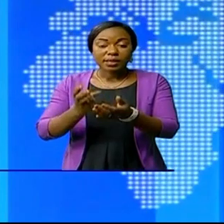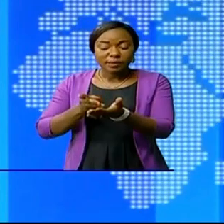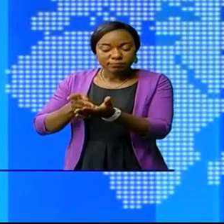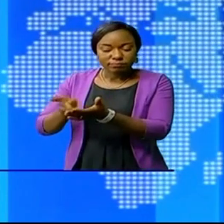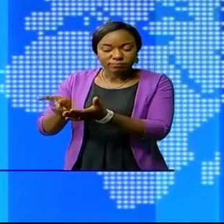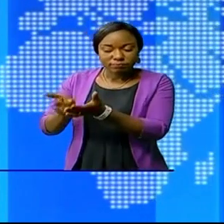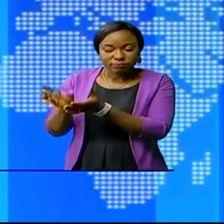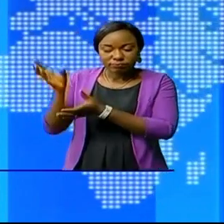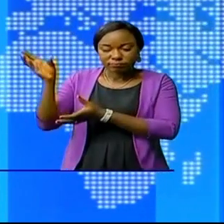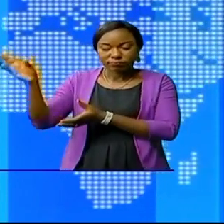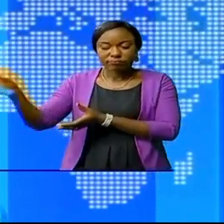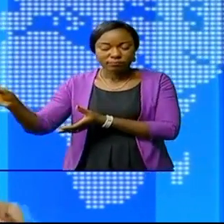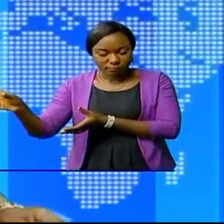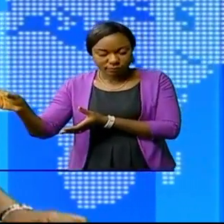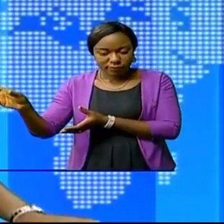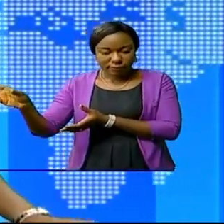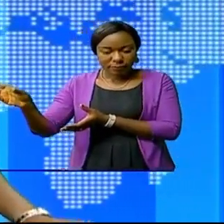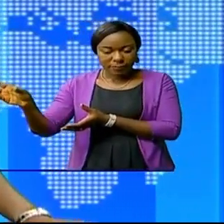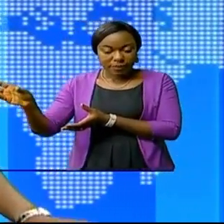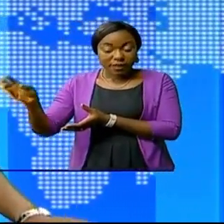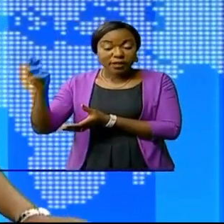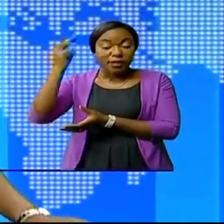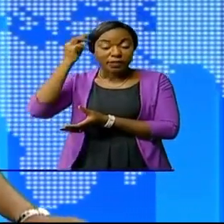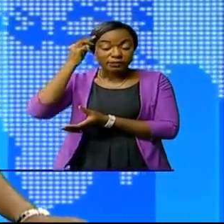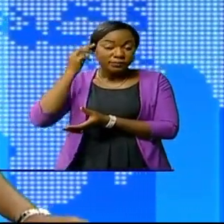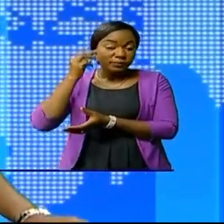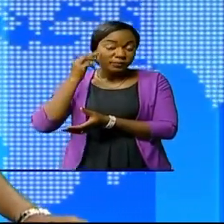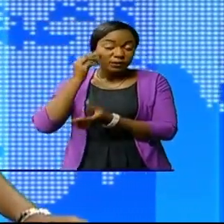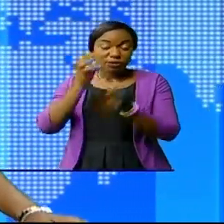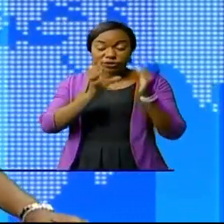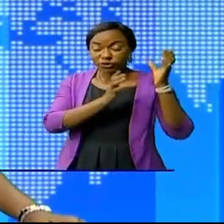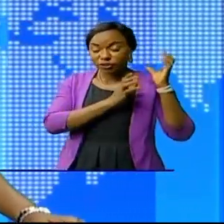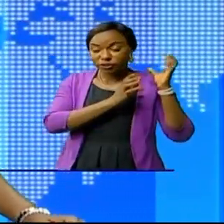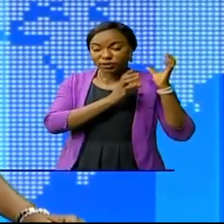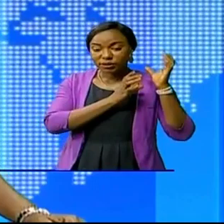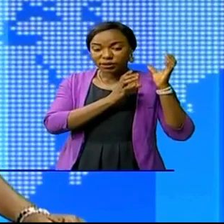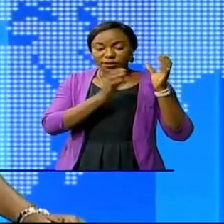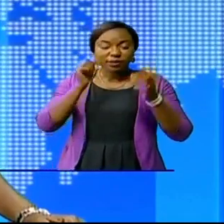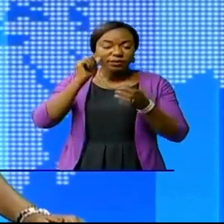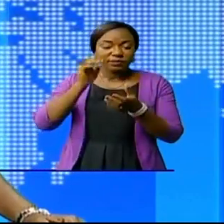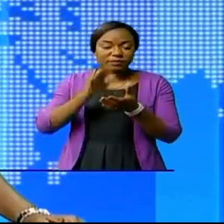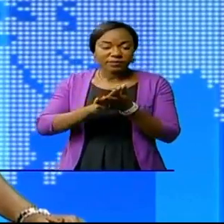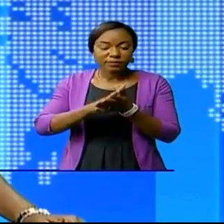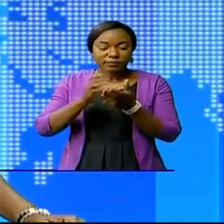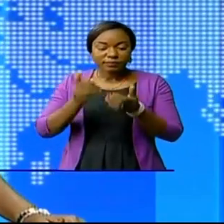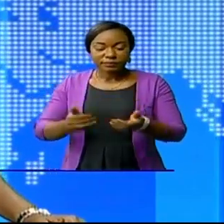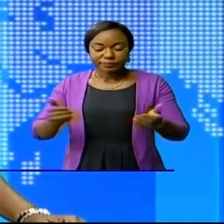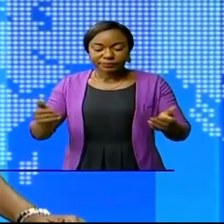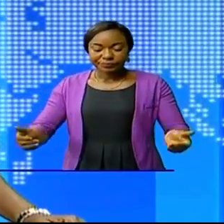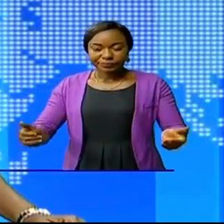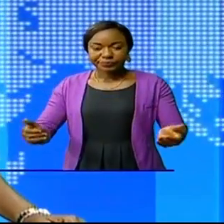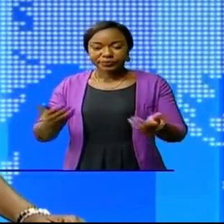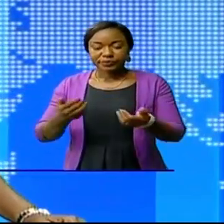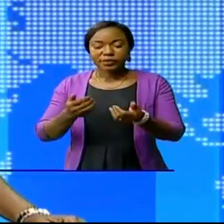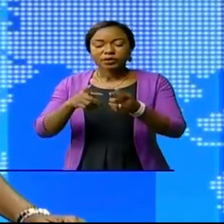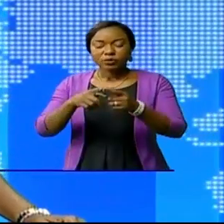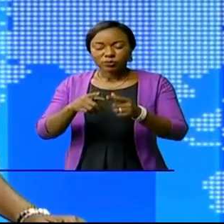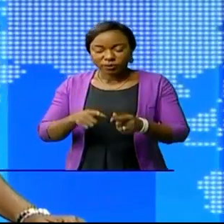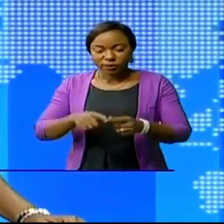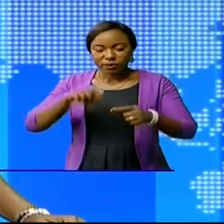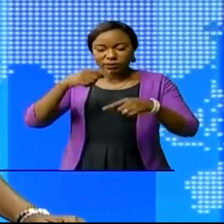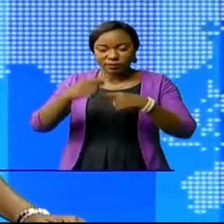à Kinshasa. Kinshasa,'est l'avis plutôt la ministre en charge de femmes, familles et enfants qui a présidé